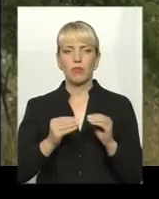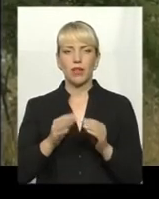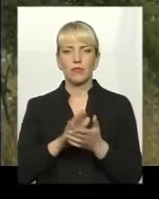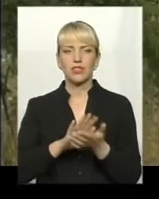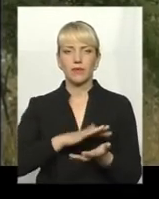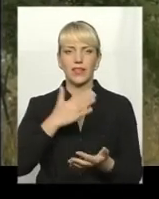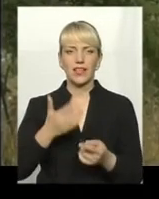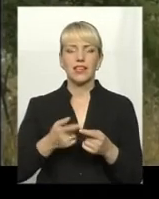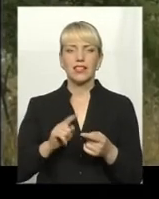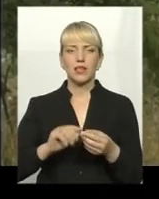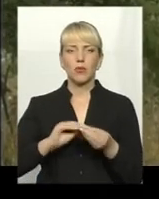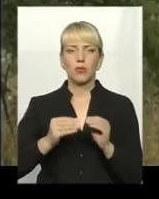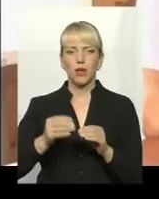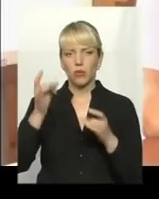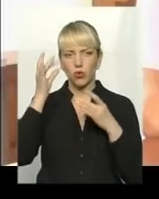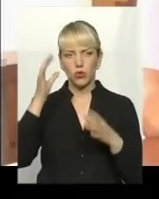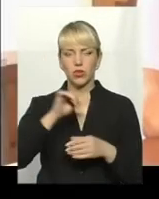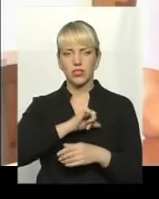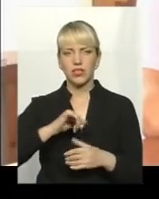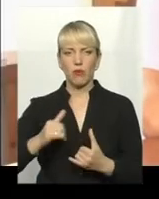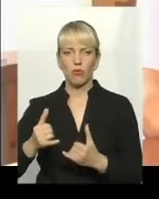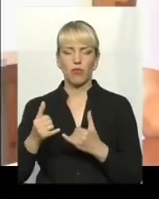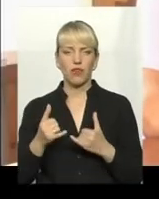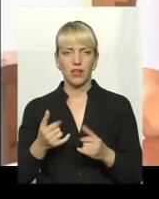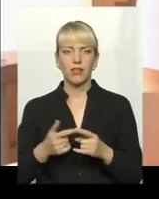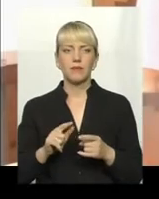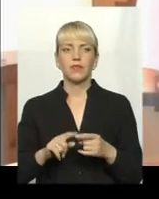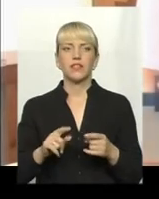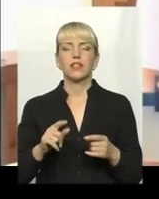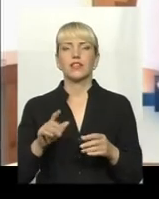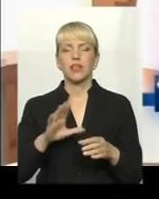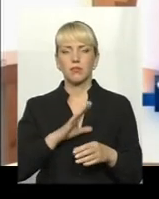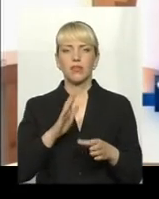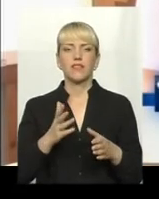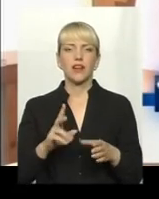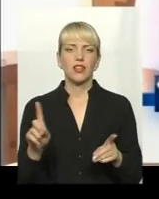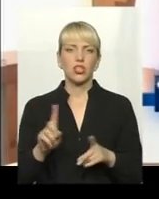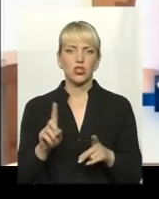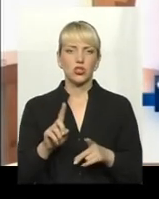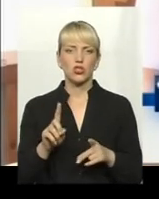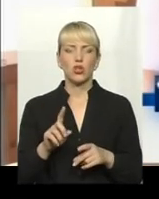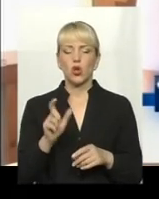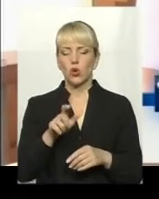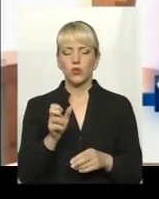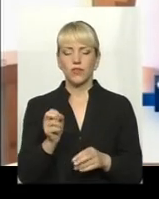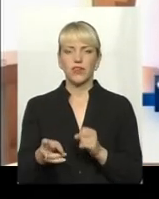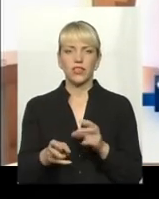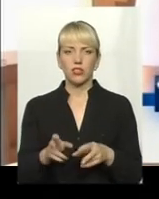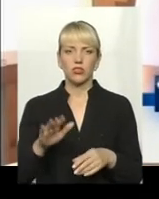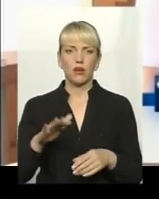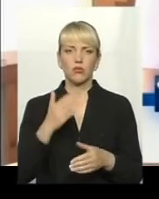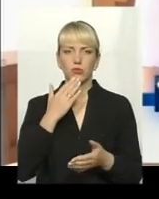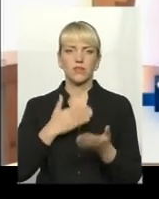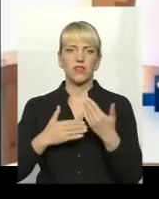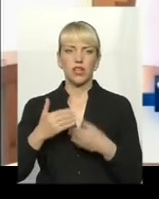насамперед культури та самоповаги. От ідуть на гречанину роботу, такі бувають, що викидуть, а потім звертається до